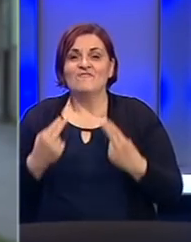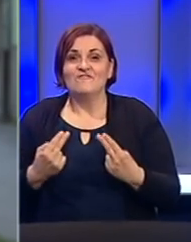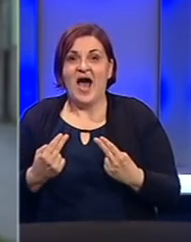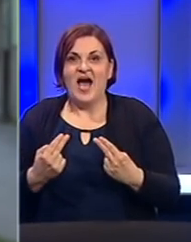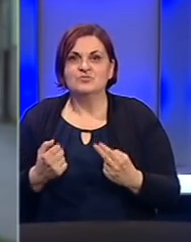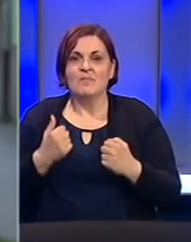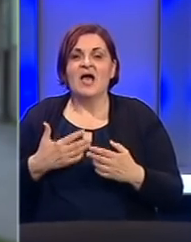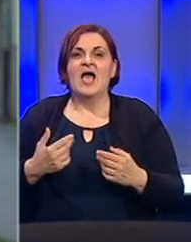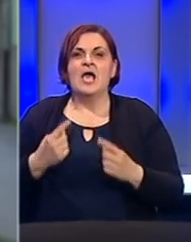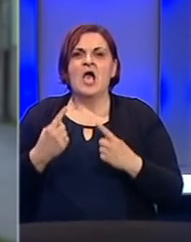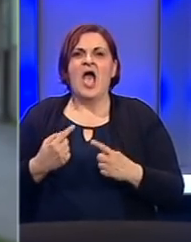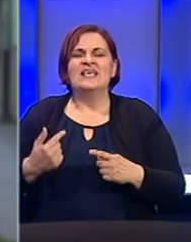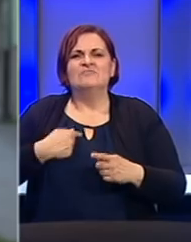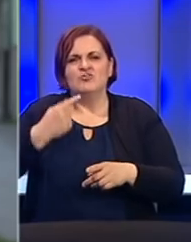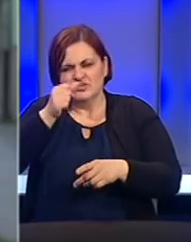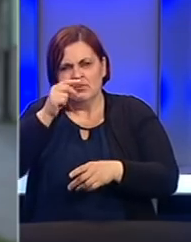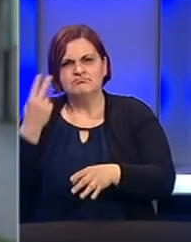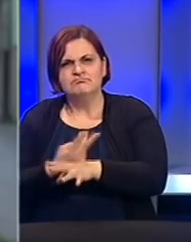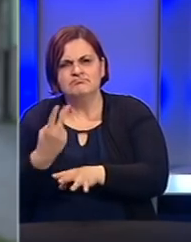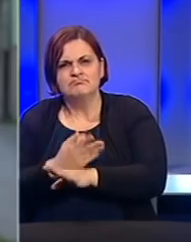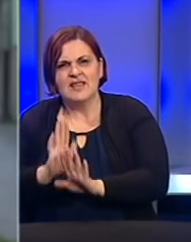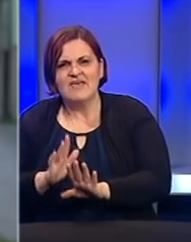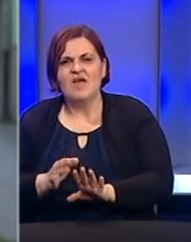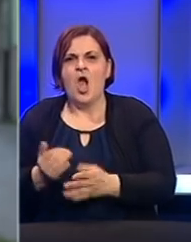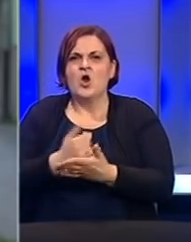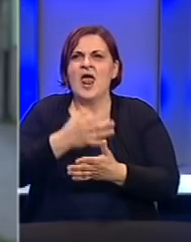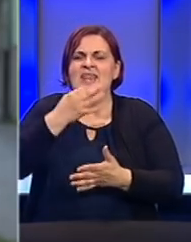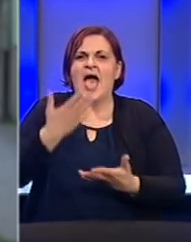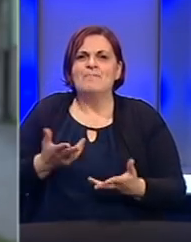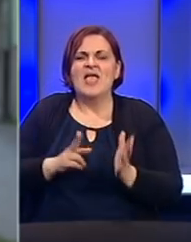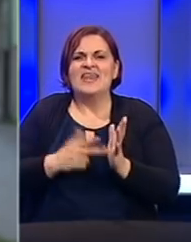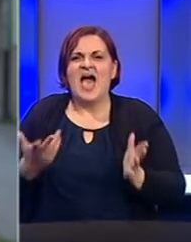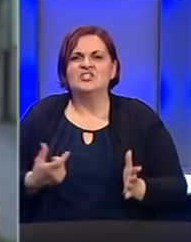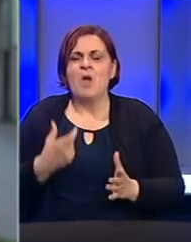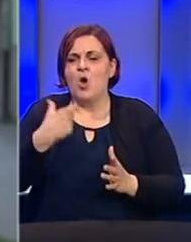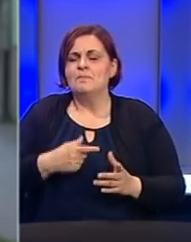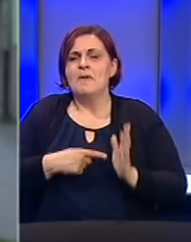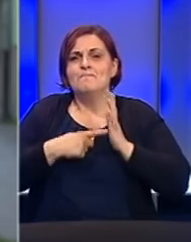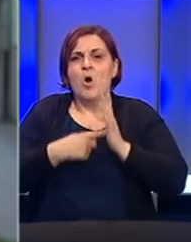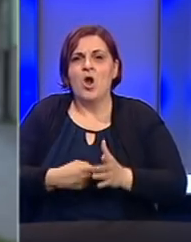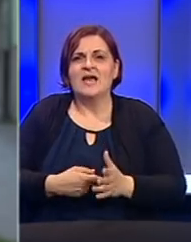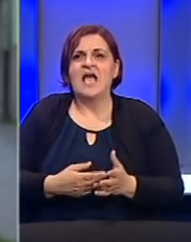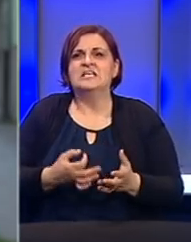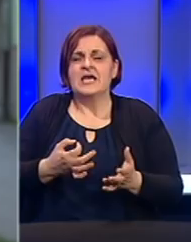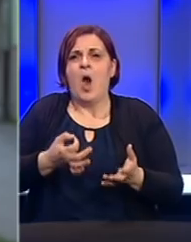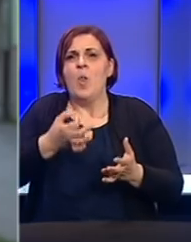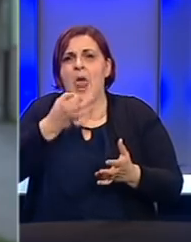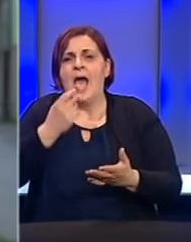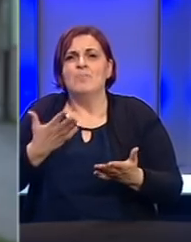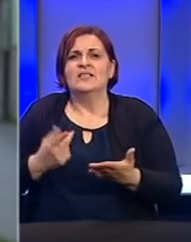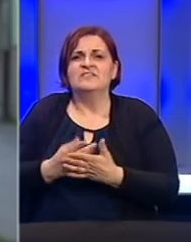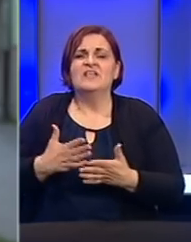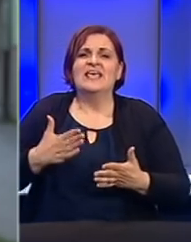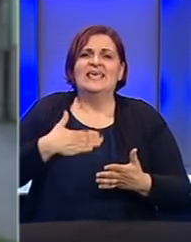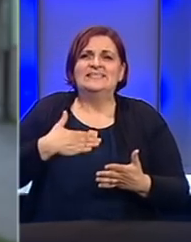održavati svoje rutine koristiti najbolje mehanizme koje se osobi pokazuju kao najučinkovitijem da stvori